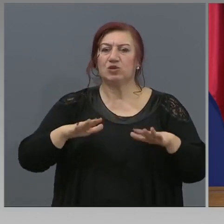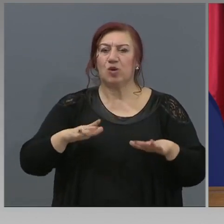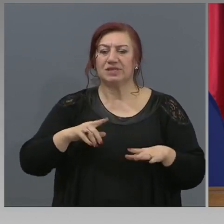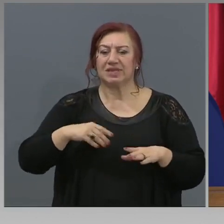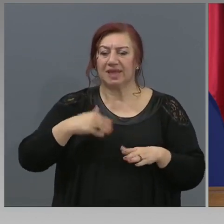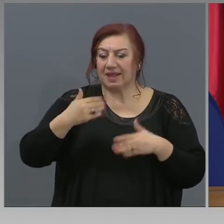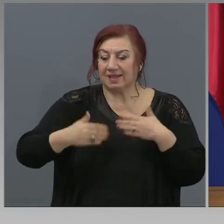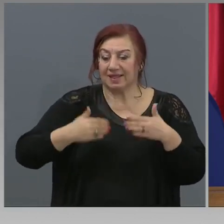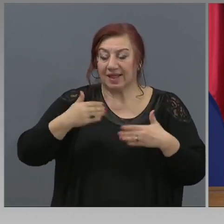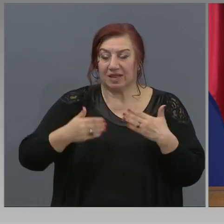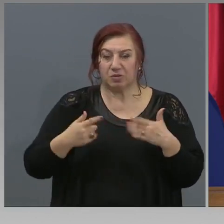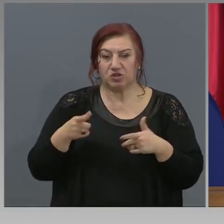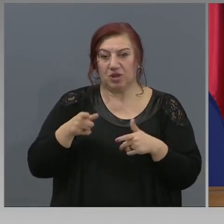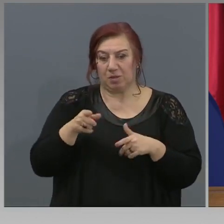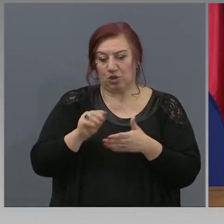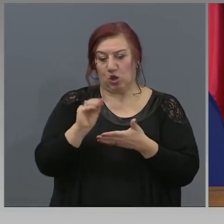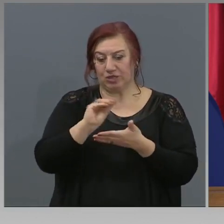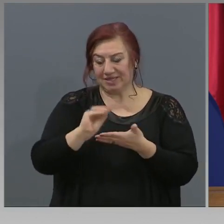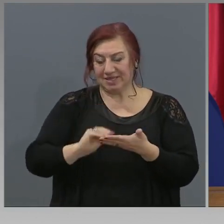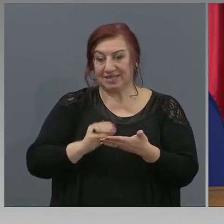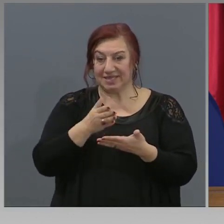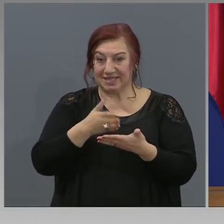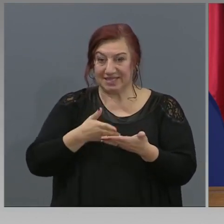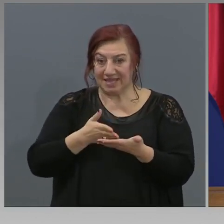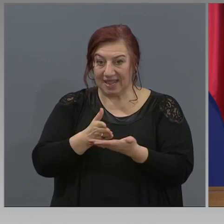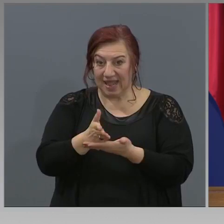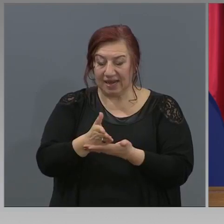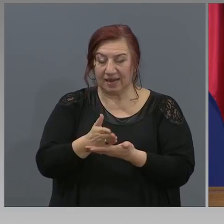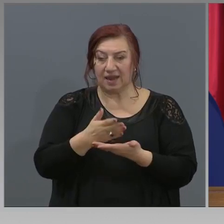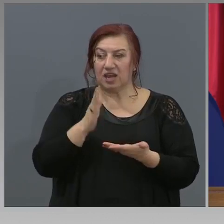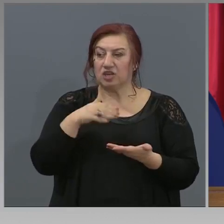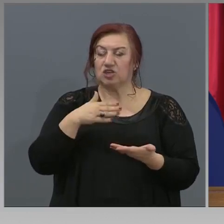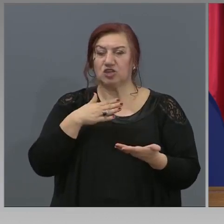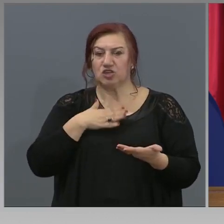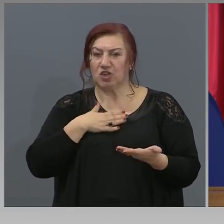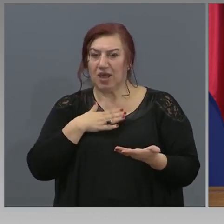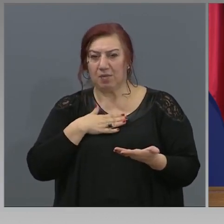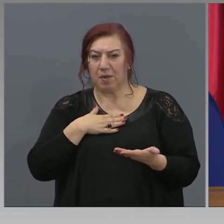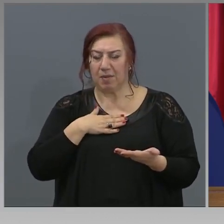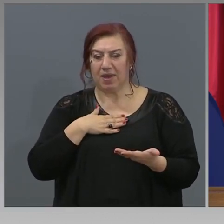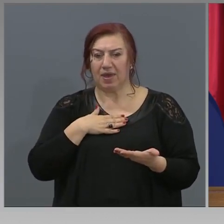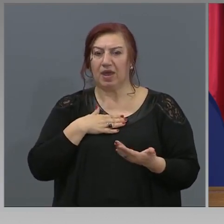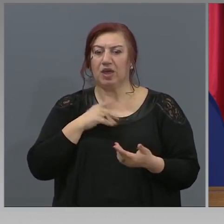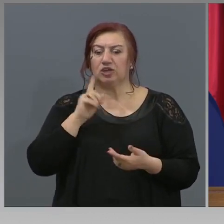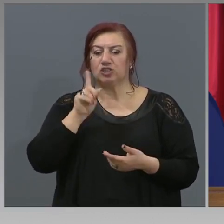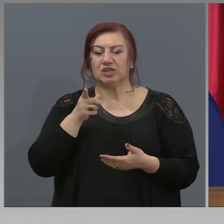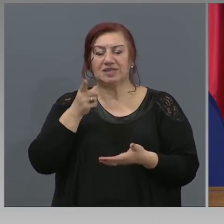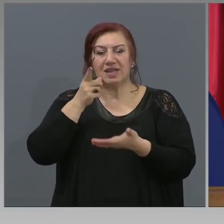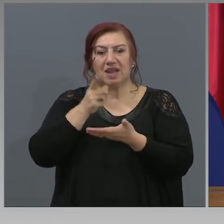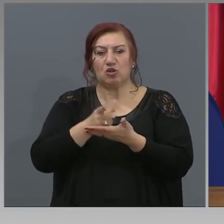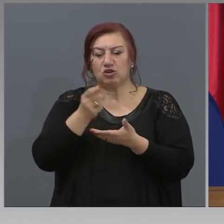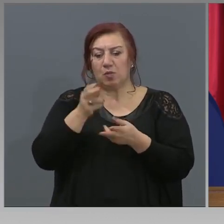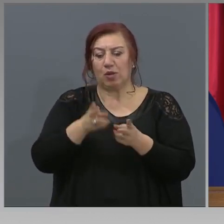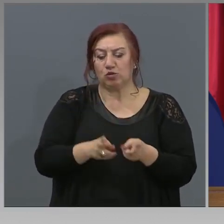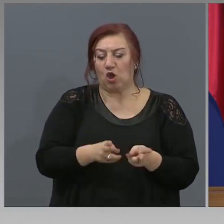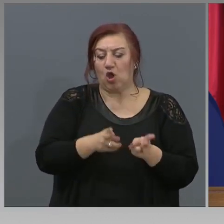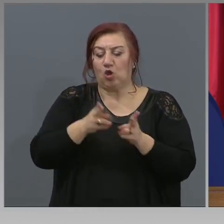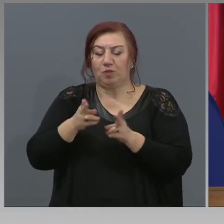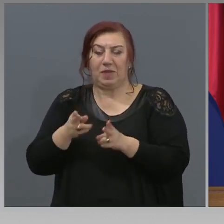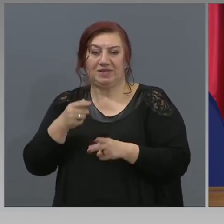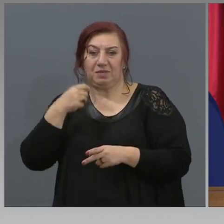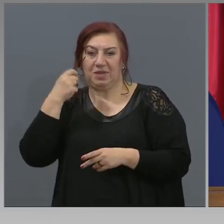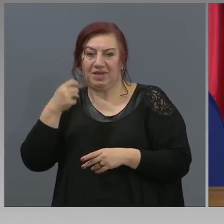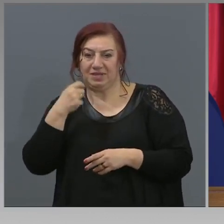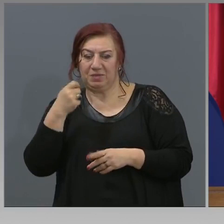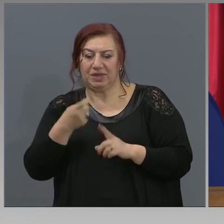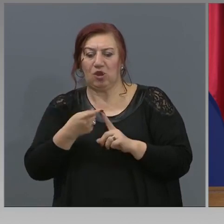При този сценарий ще имаме малко, ще наложи да преместим изпитите от 4